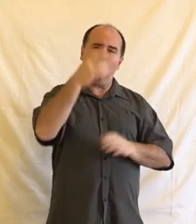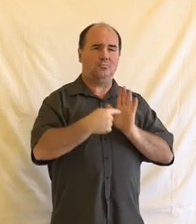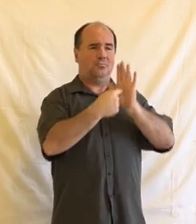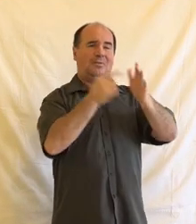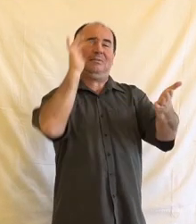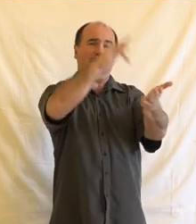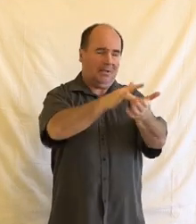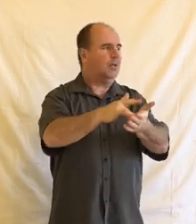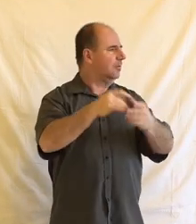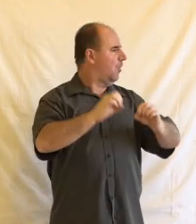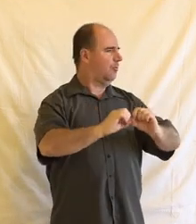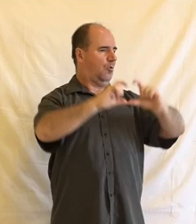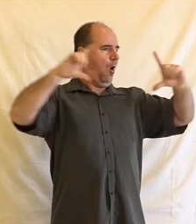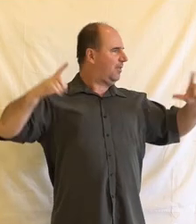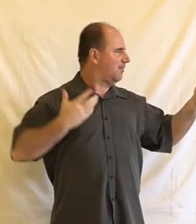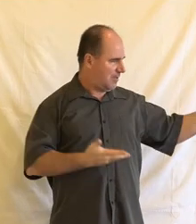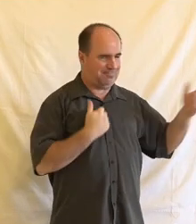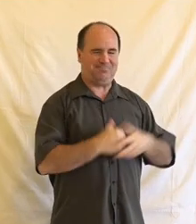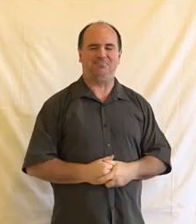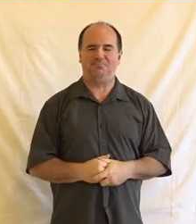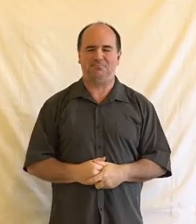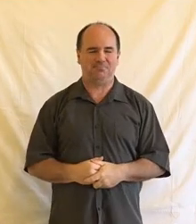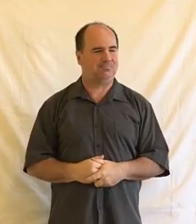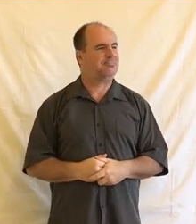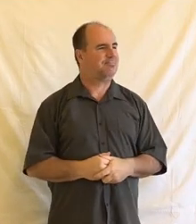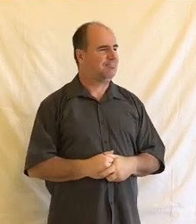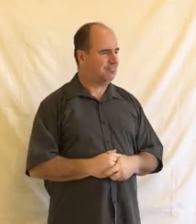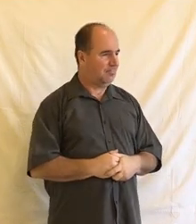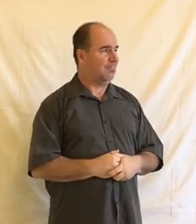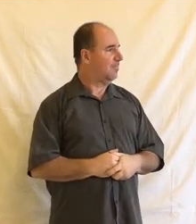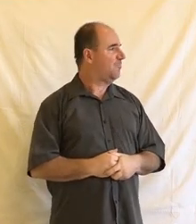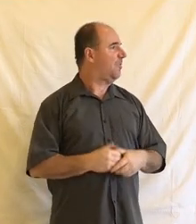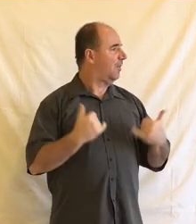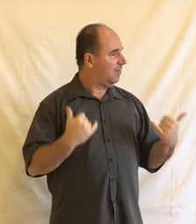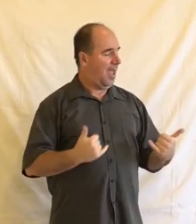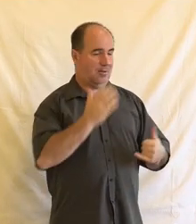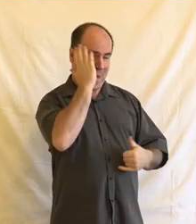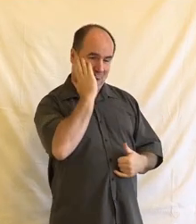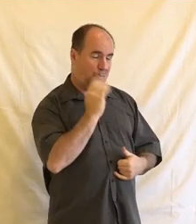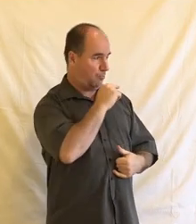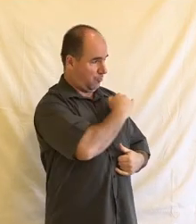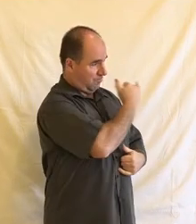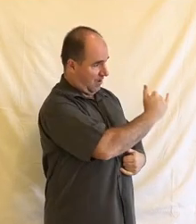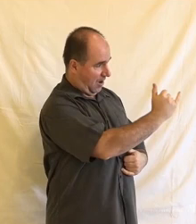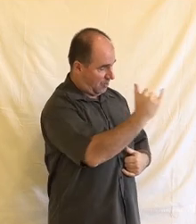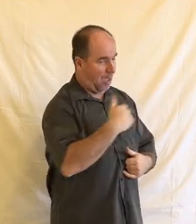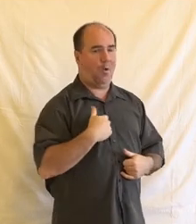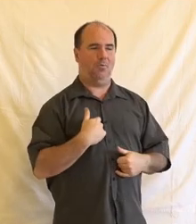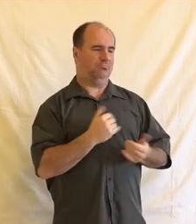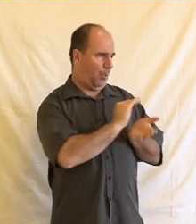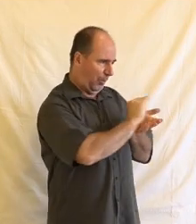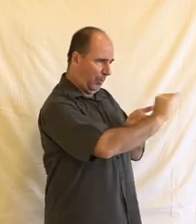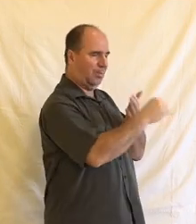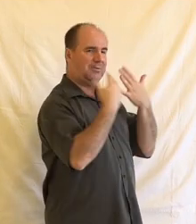Honzo, vítej taky. Děkuji, že si přišel. My bychom začali. Já vás požádám všechny o takové desetiminutové vykolíkování